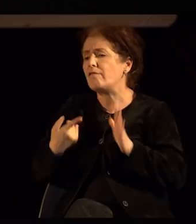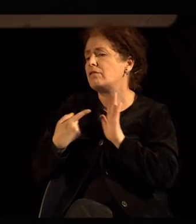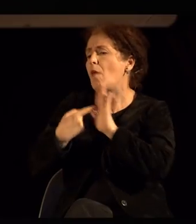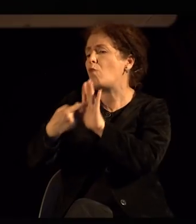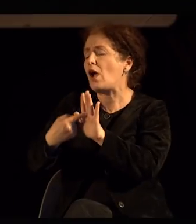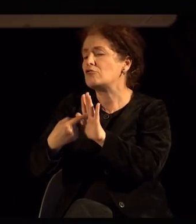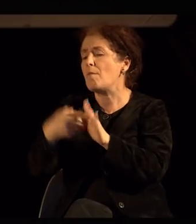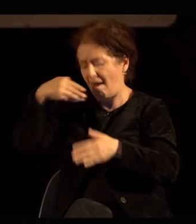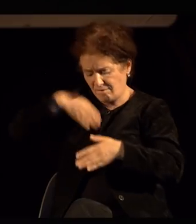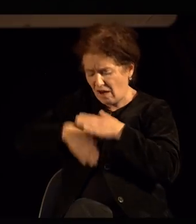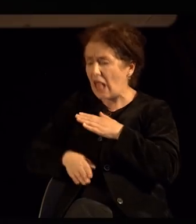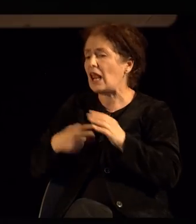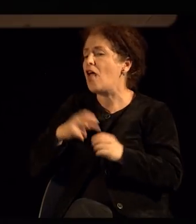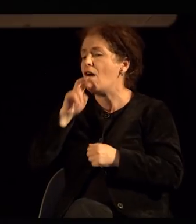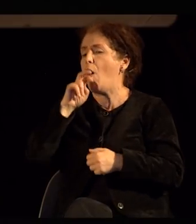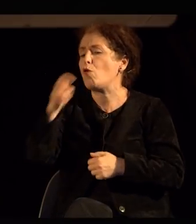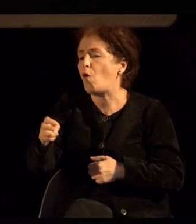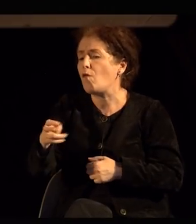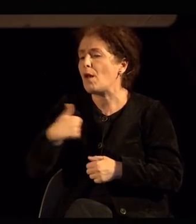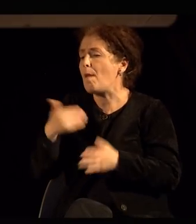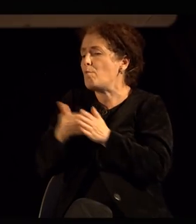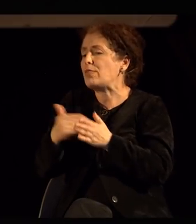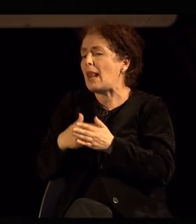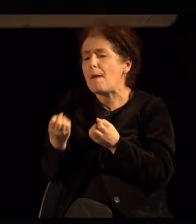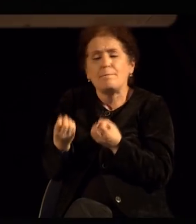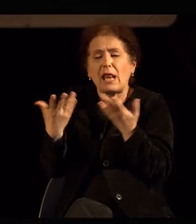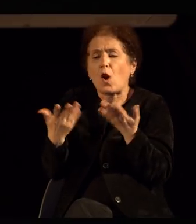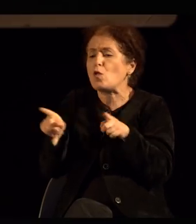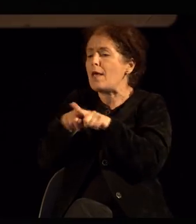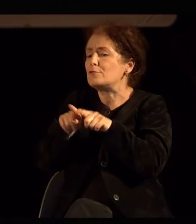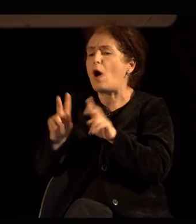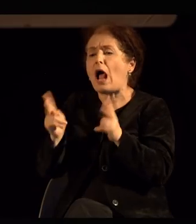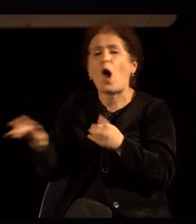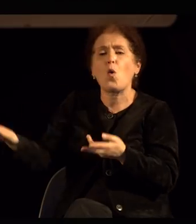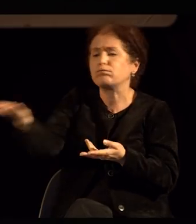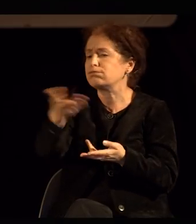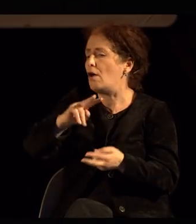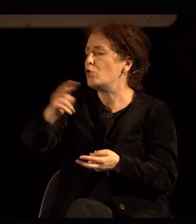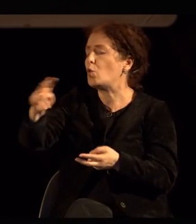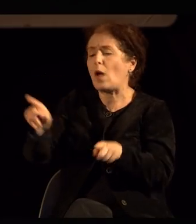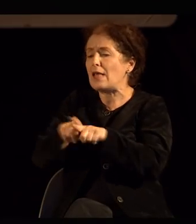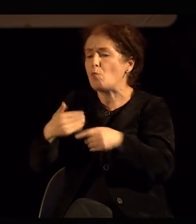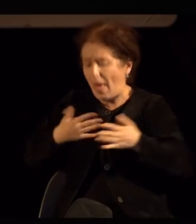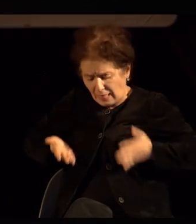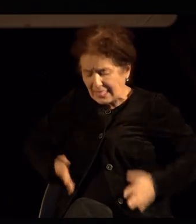себе си и да одговорам на тоа што го барам моето тело.